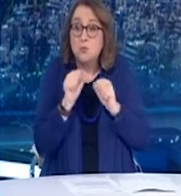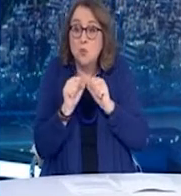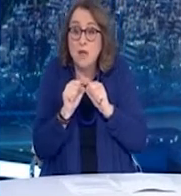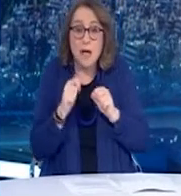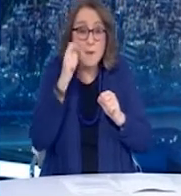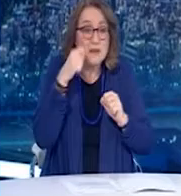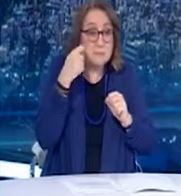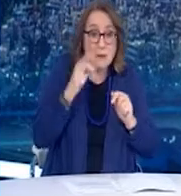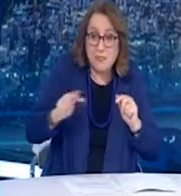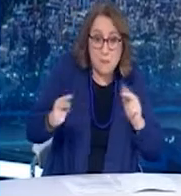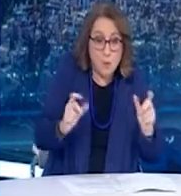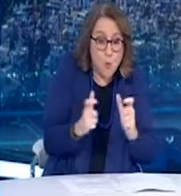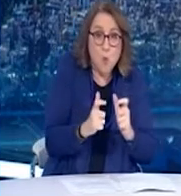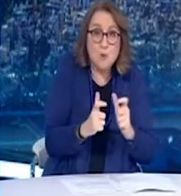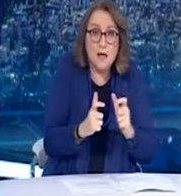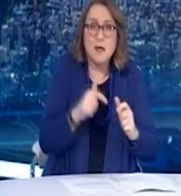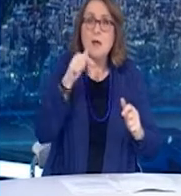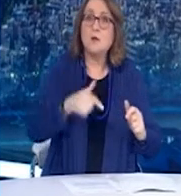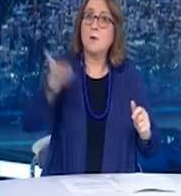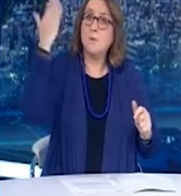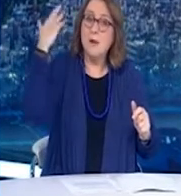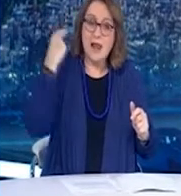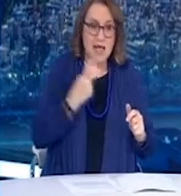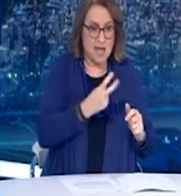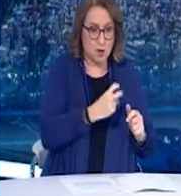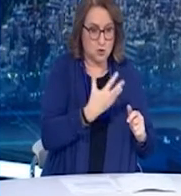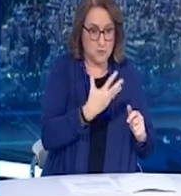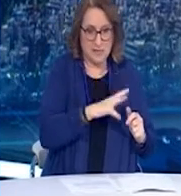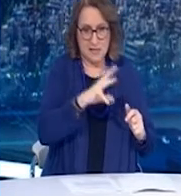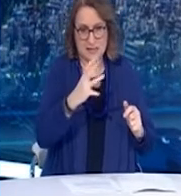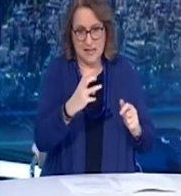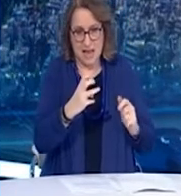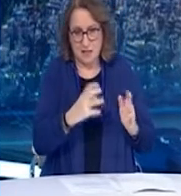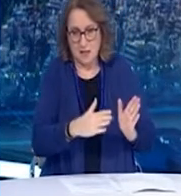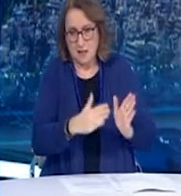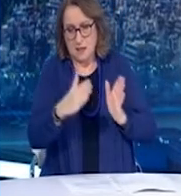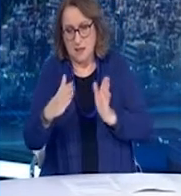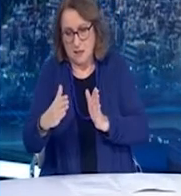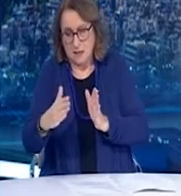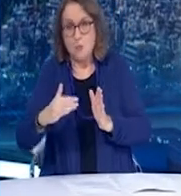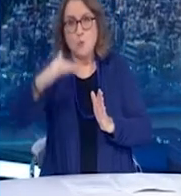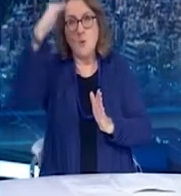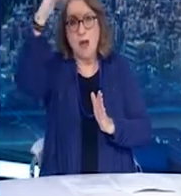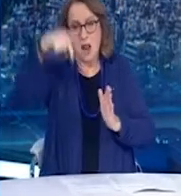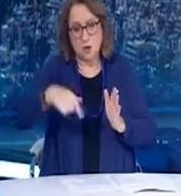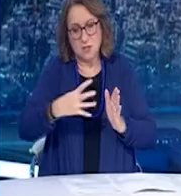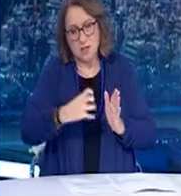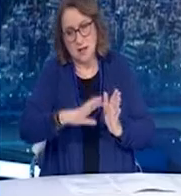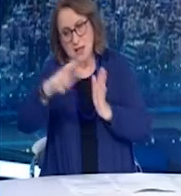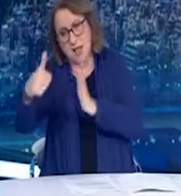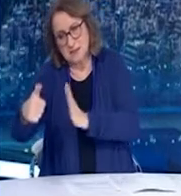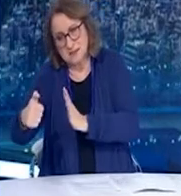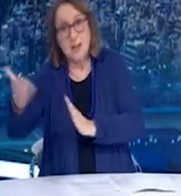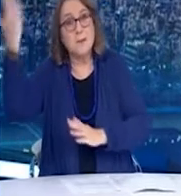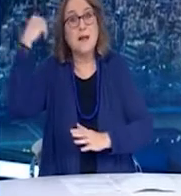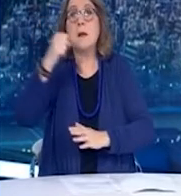Νοέμβρη από την ομάδα των 24-30 στις μεγαλύτερες γενιές και αυτή η εξάπλωση συντηρείται εντός των οικοκυριών. Τώρα είναι η στιγμή